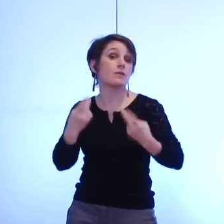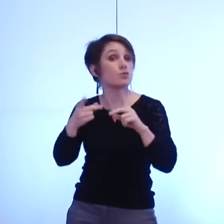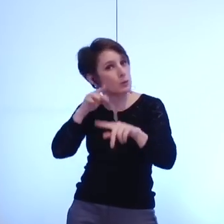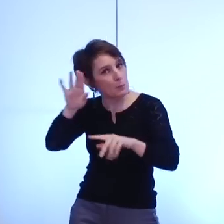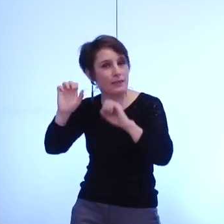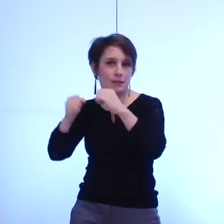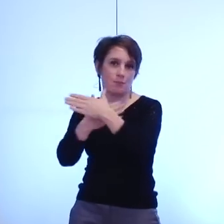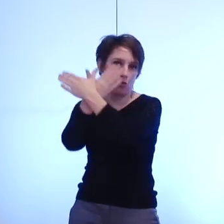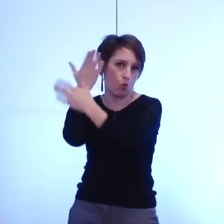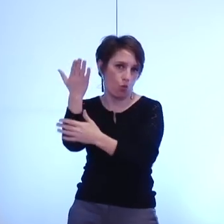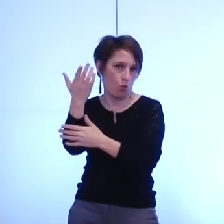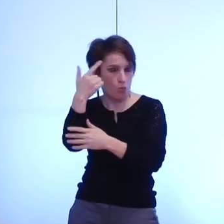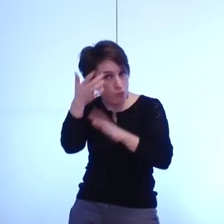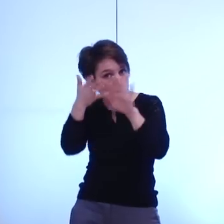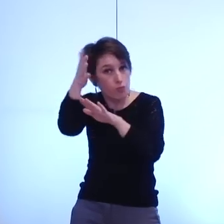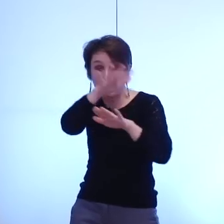de nos populations